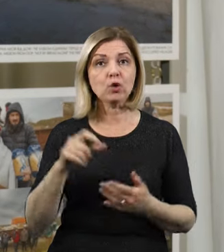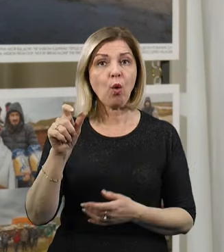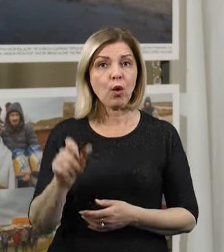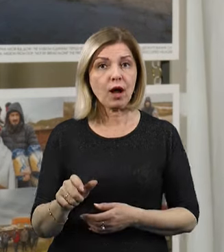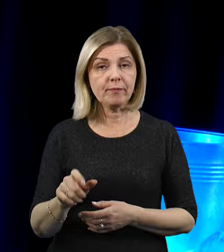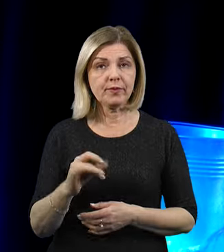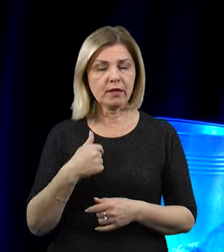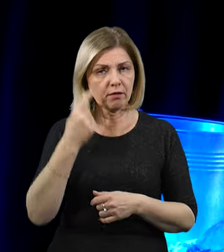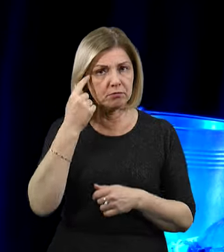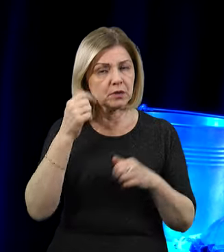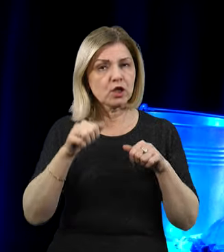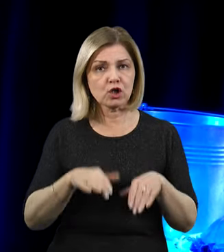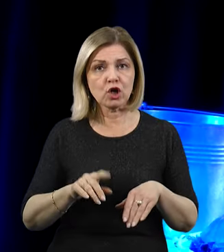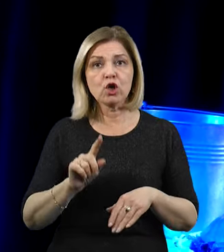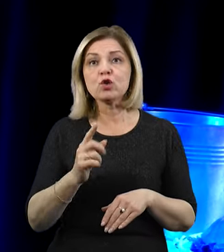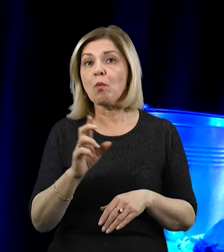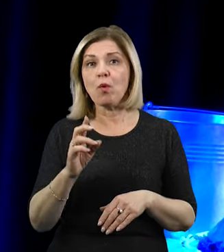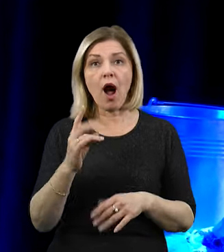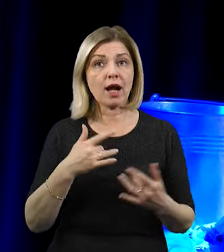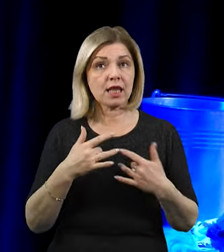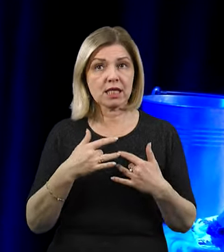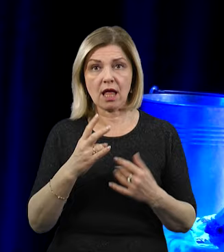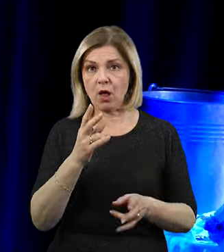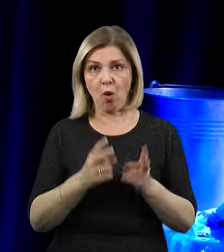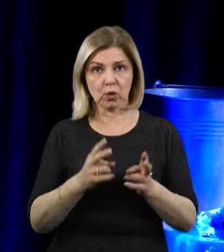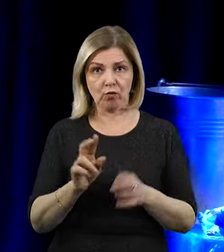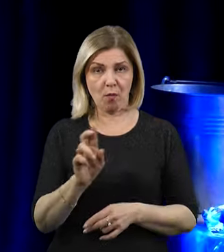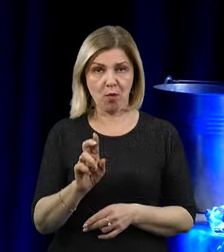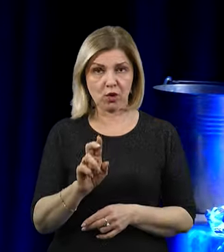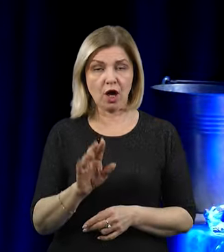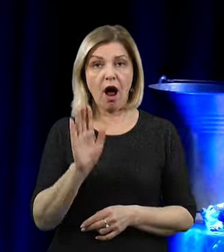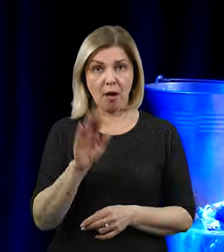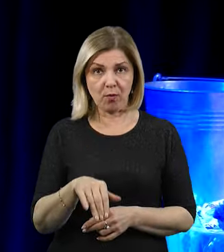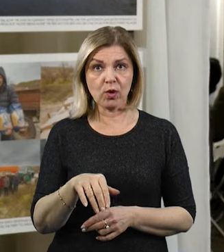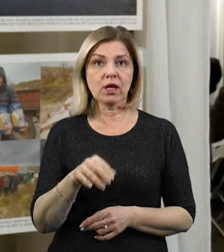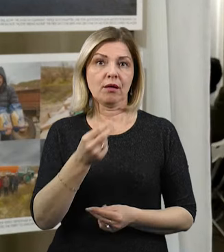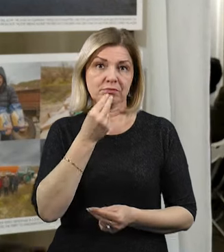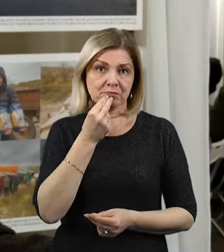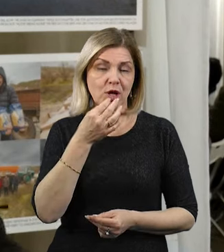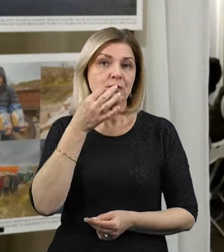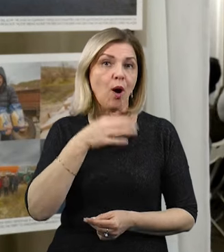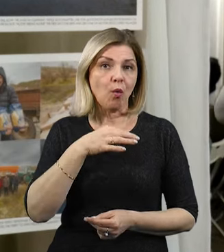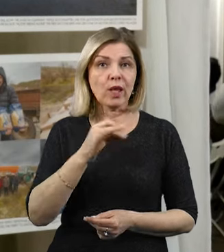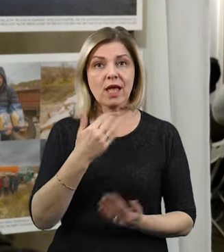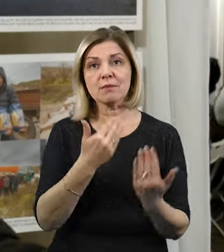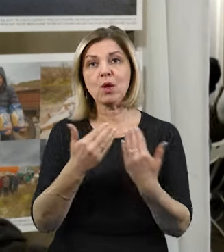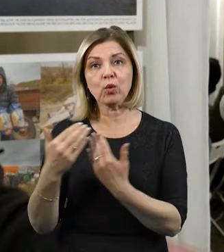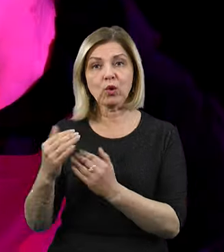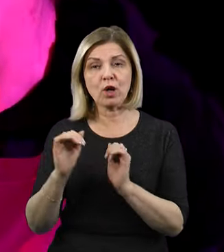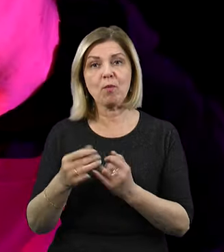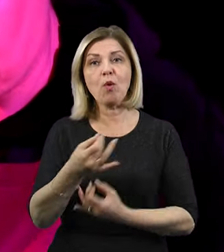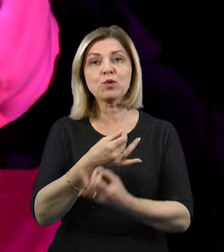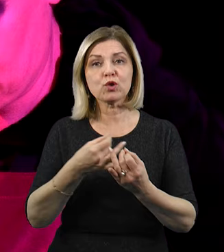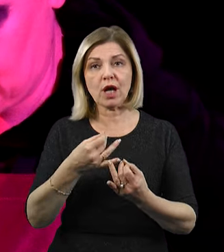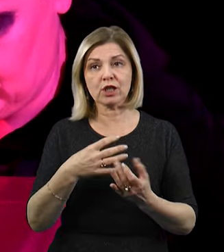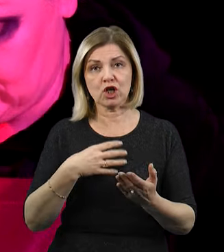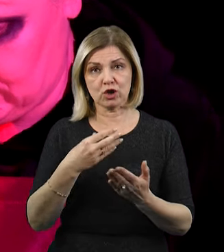Я вирішив, чому актрисі не готувати борщ. Люди потім разом з актрисою їдять цей борщ, смакують, спілкуються, можуть обсуждати свої проблеми.